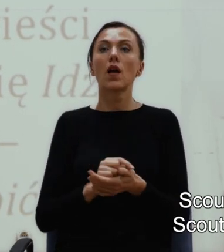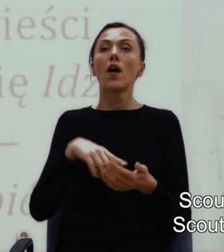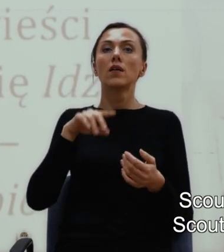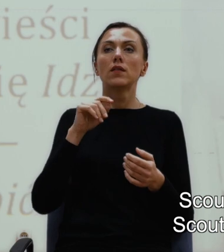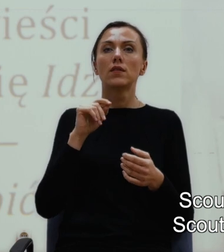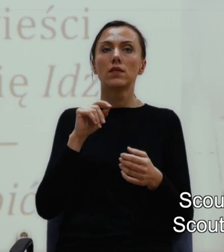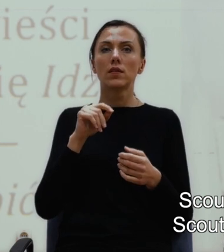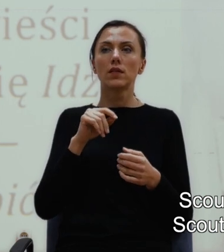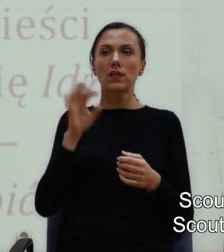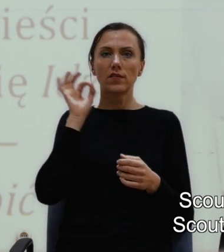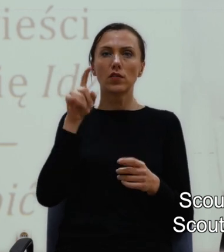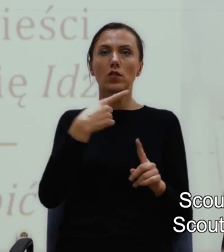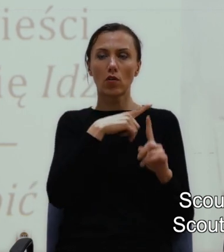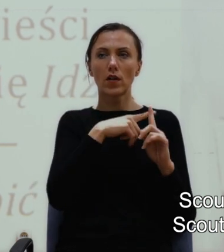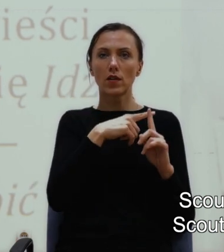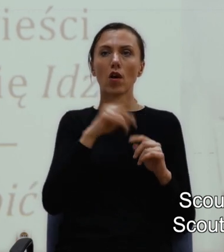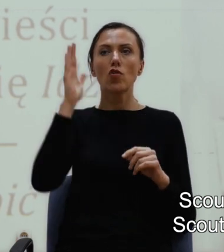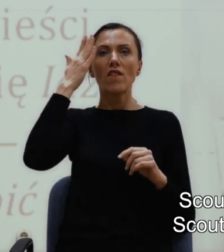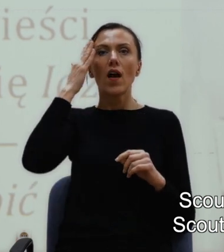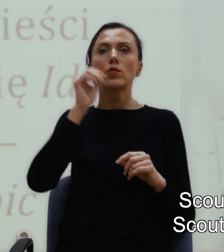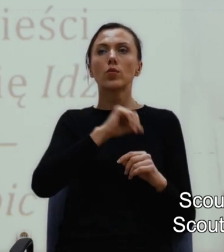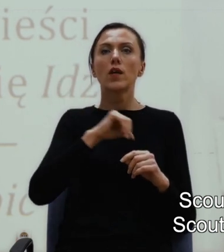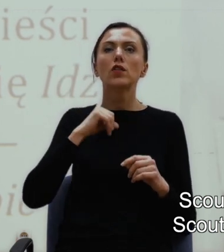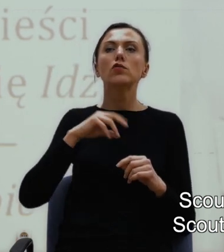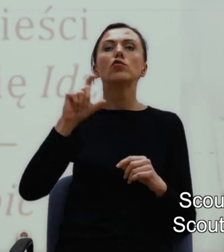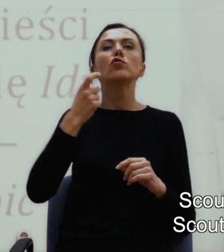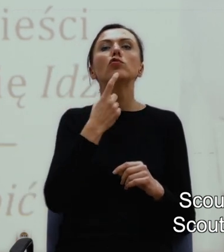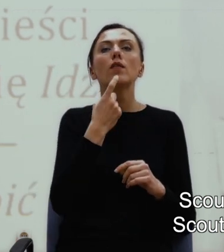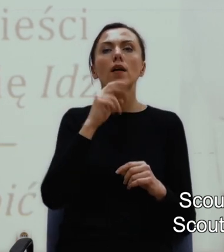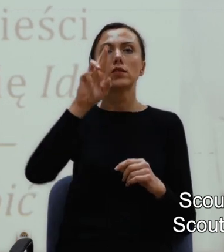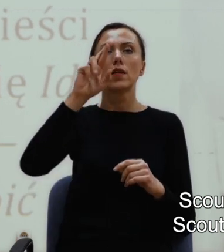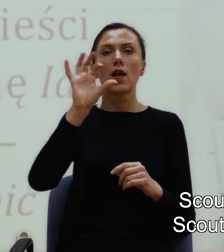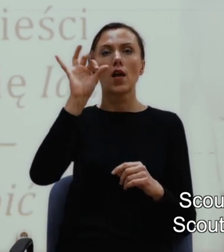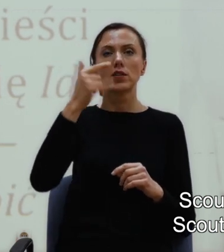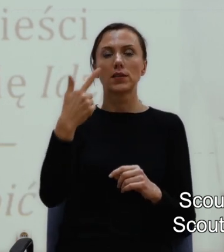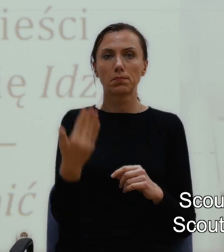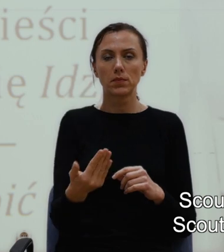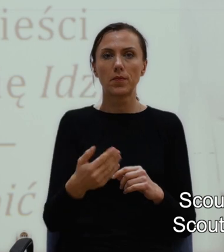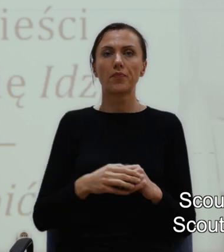jest rasizm, scout dowiaduje się czym jest